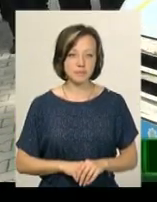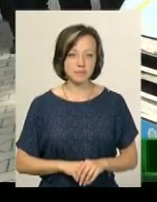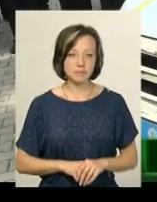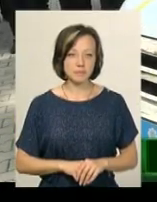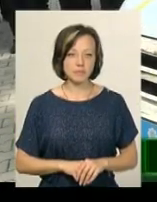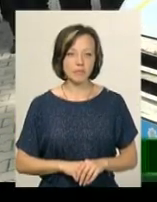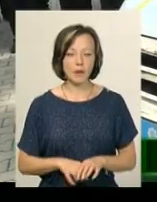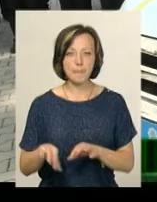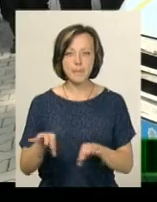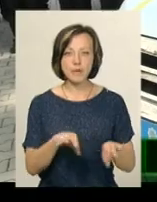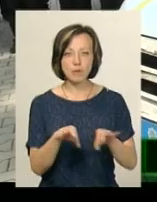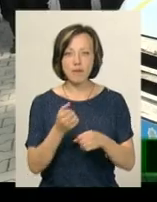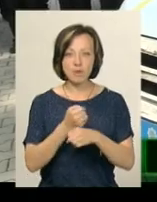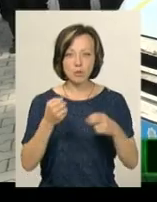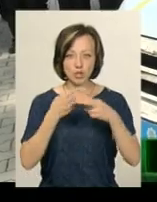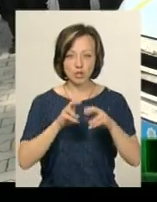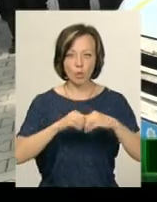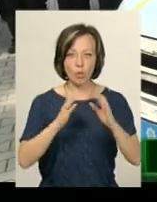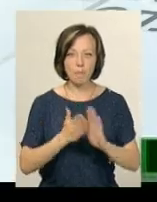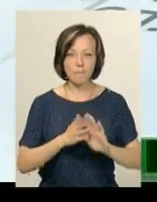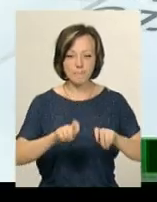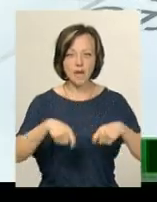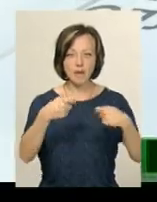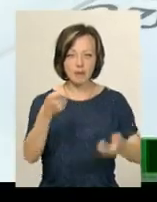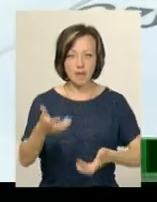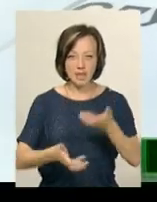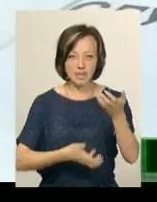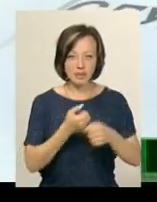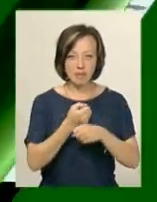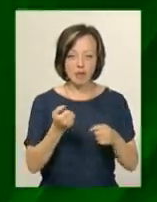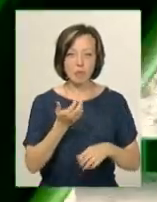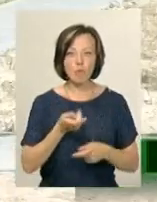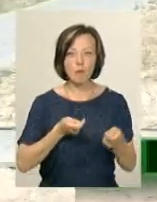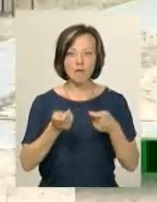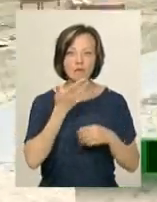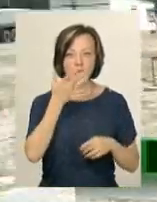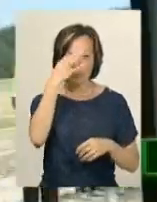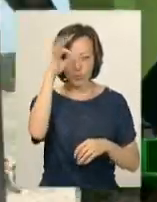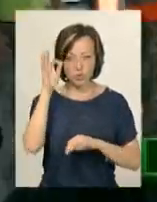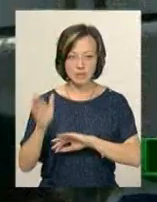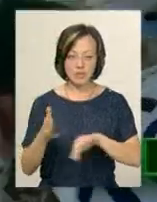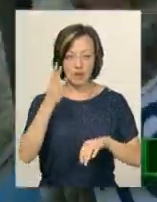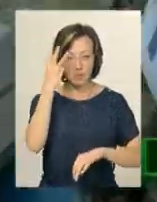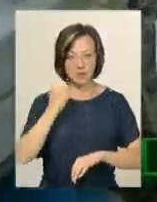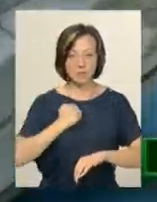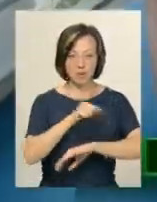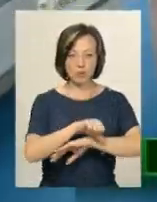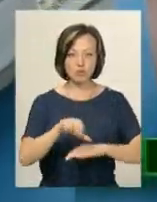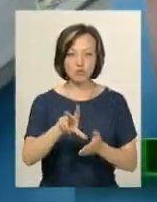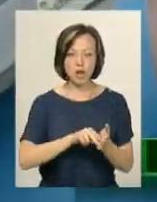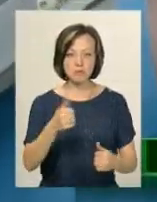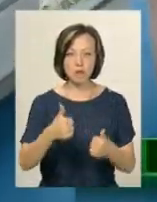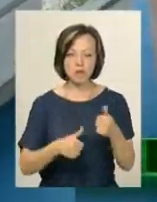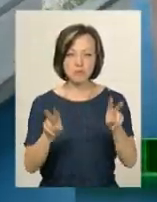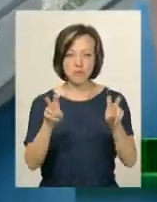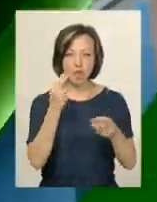Пересувний вибухотехнічний комплекс передали саперам обласного управління Нацполіції. Хмельницькі прикордонники на Черкащині змагаються